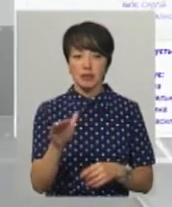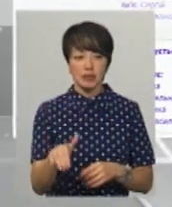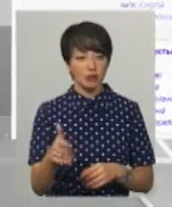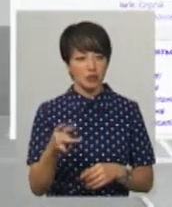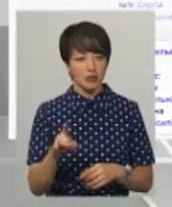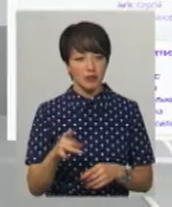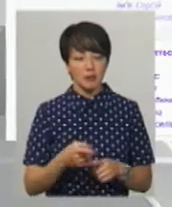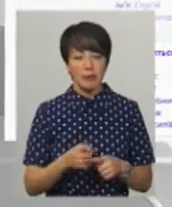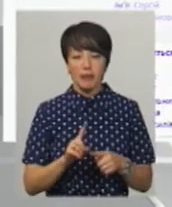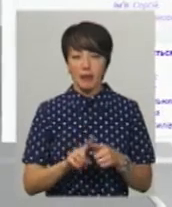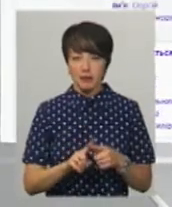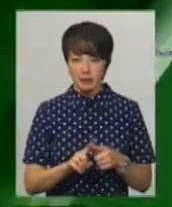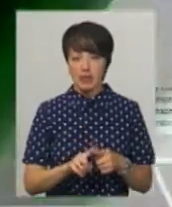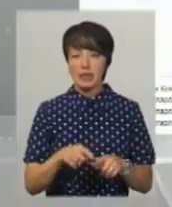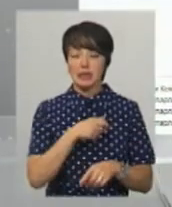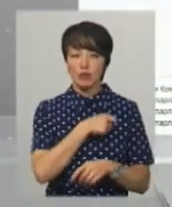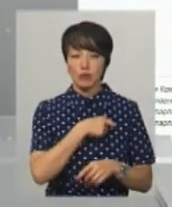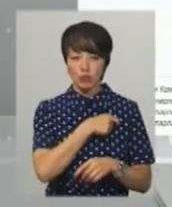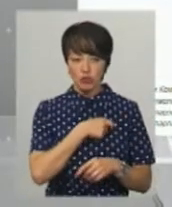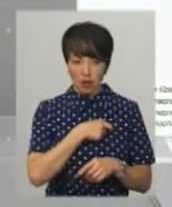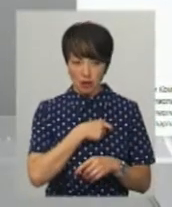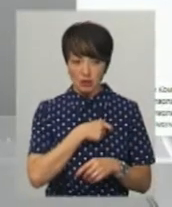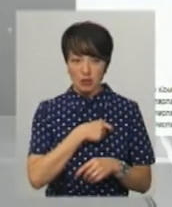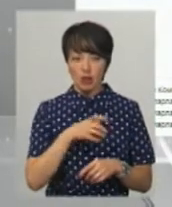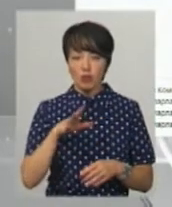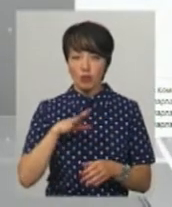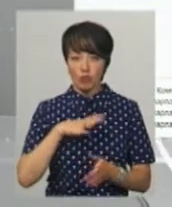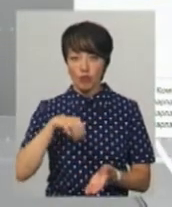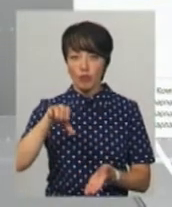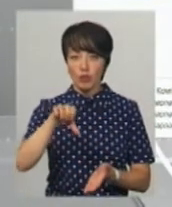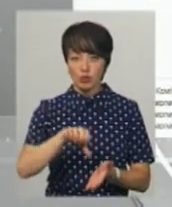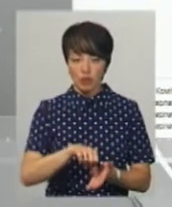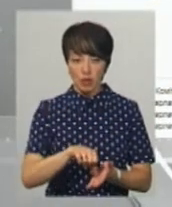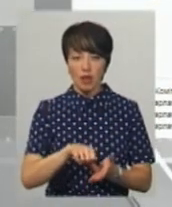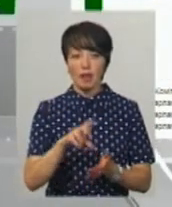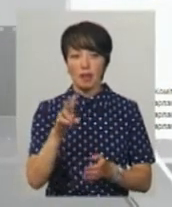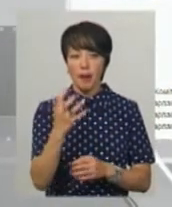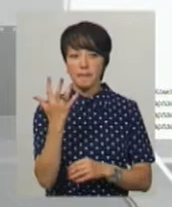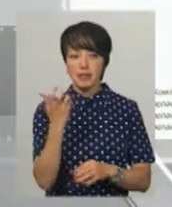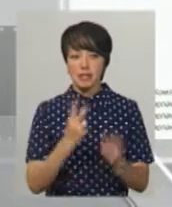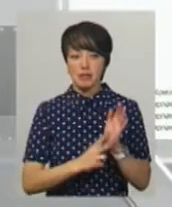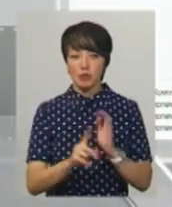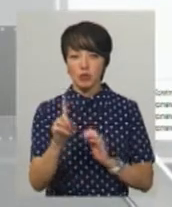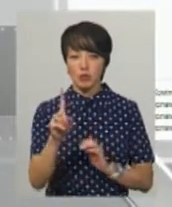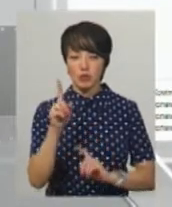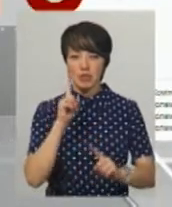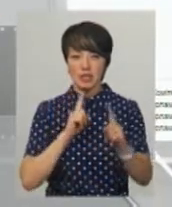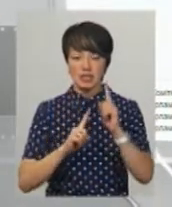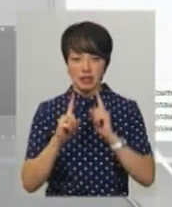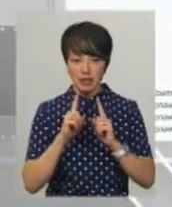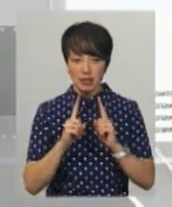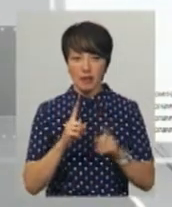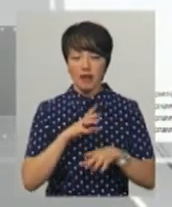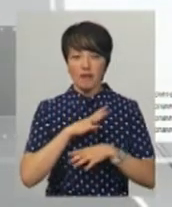гривень. За даними реєстрації депутата за допомогою електронної системи, Сергій Мельник був присутній на 571 пленарному засіданні,